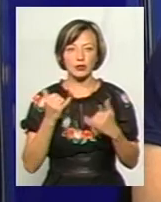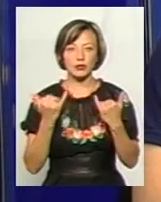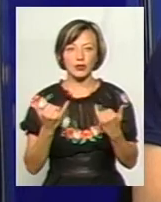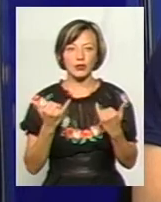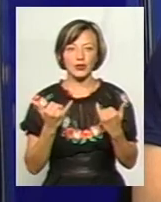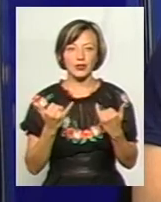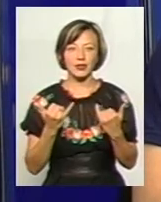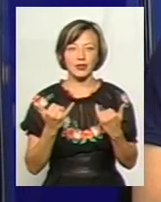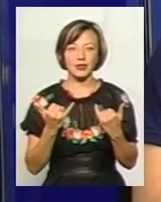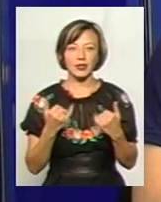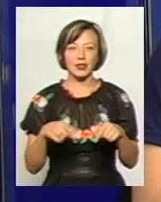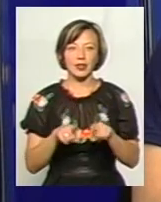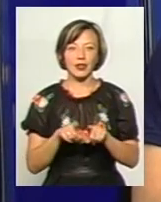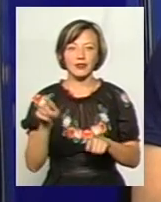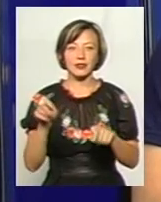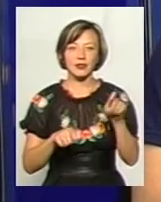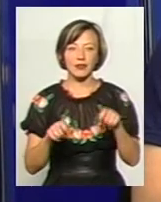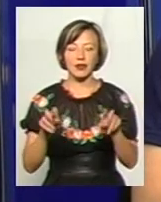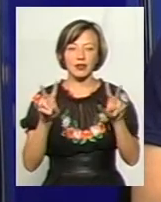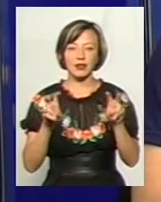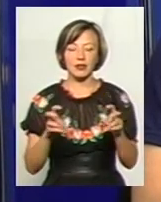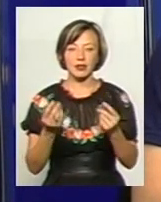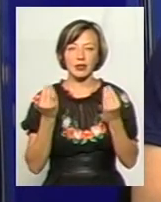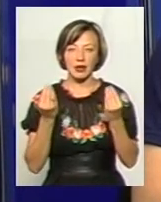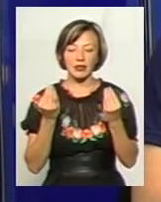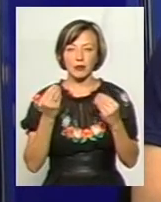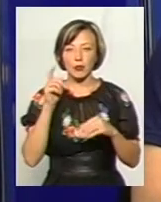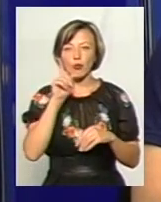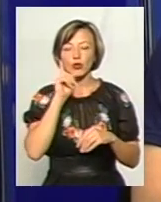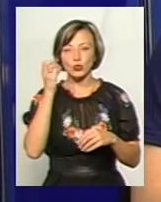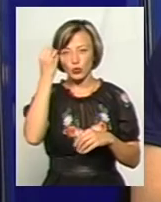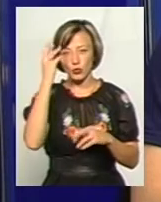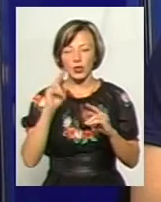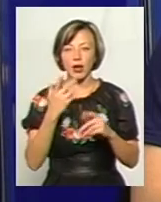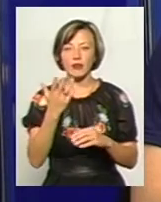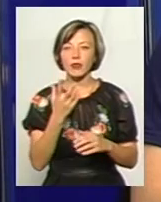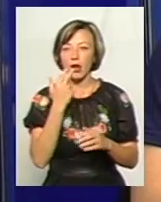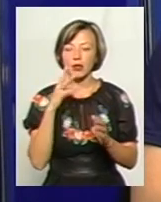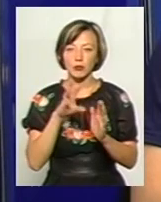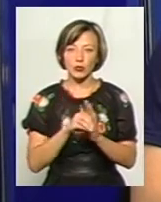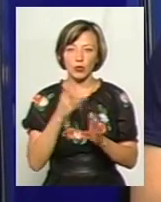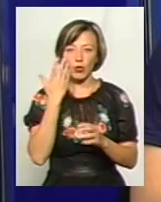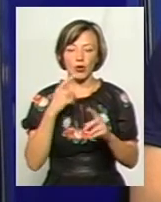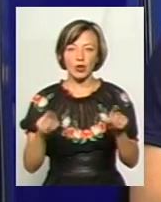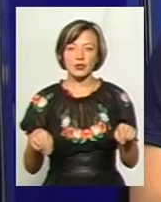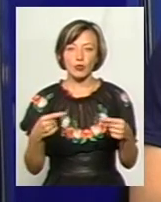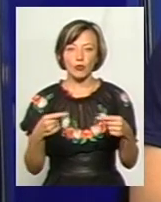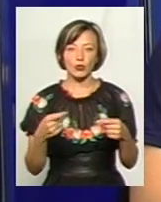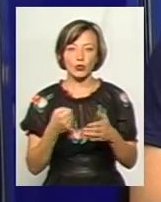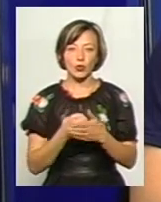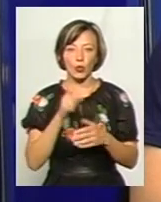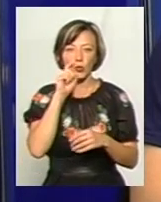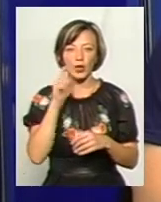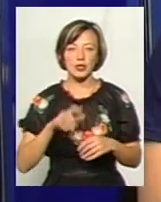сьогодні такі фестивалі можемо назвати трендами молодіжної культури. Яким чином ви адаптуєте, коли організовуєте їх до